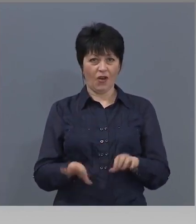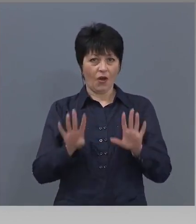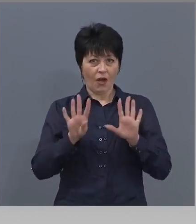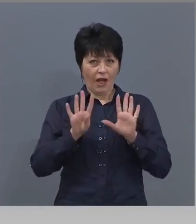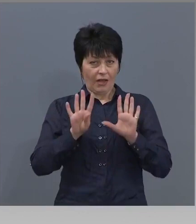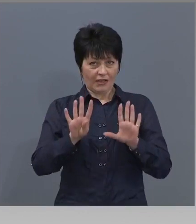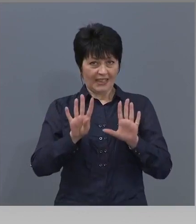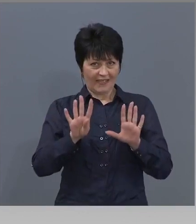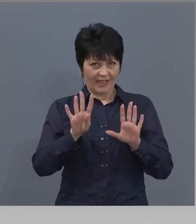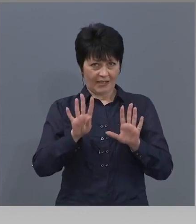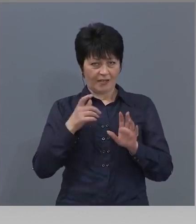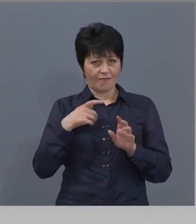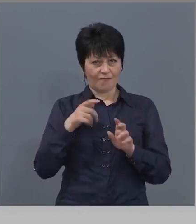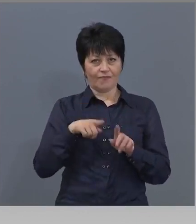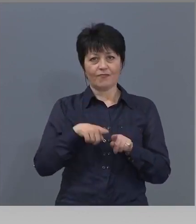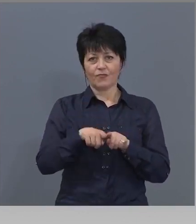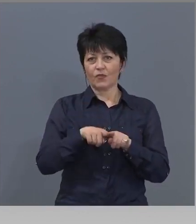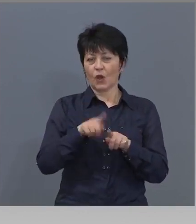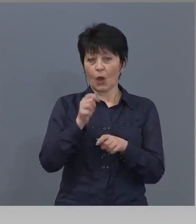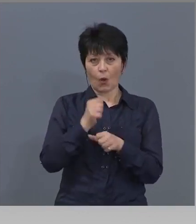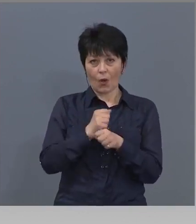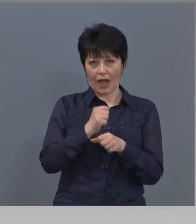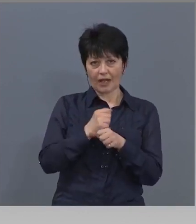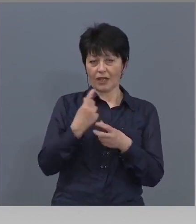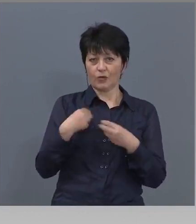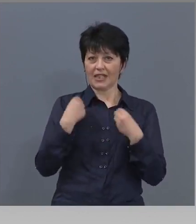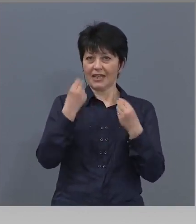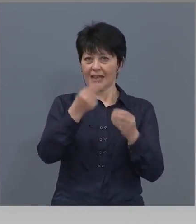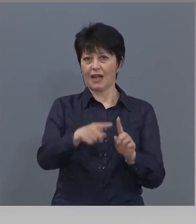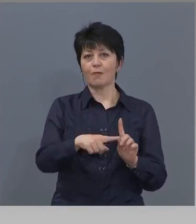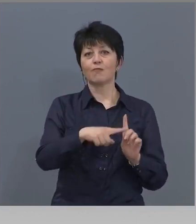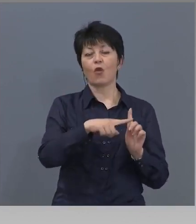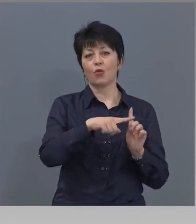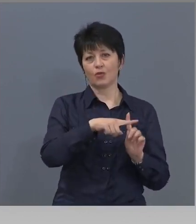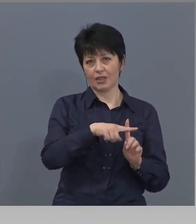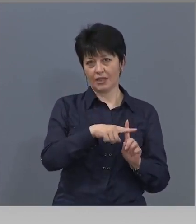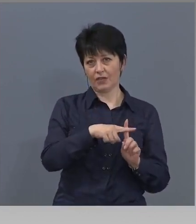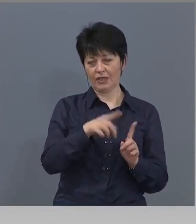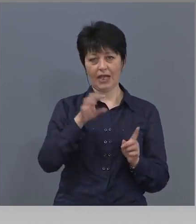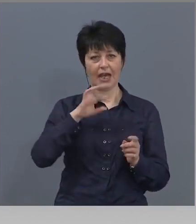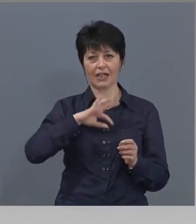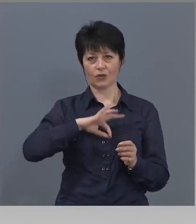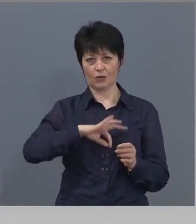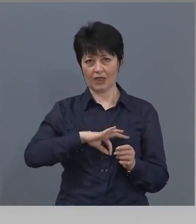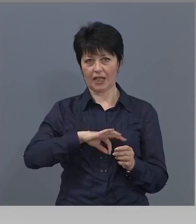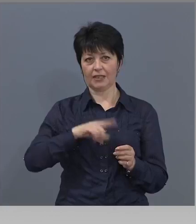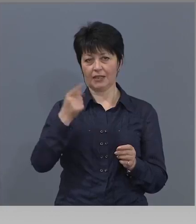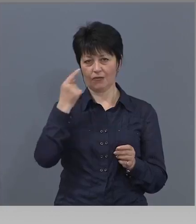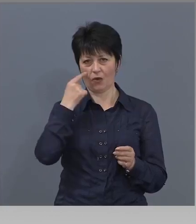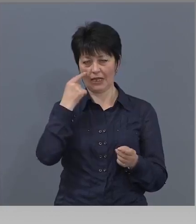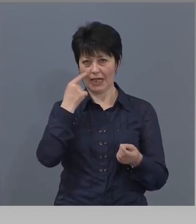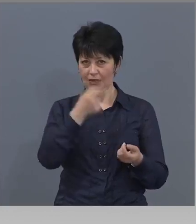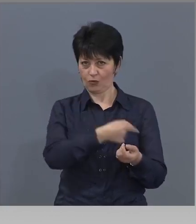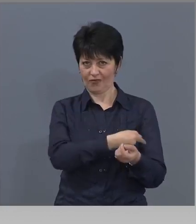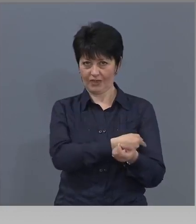От деветимата колеги, които са дали положителен резултат на тези тестове за изградени